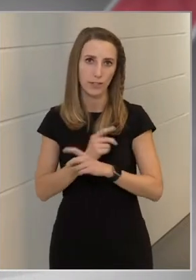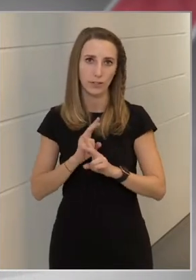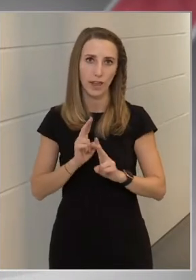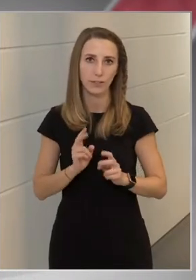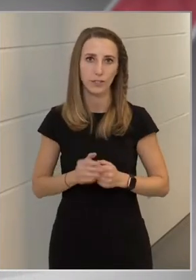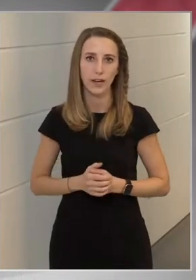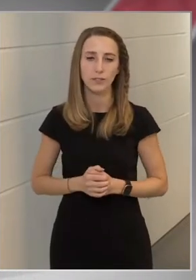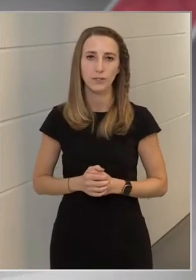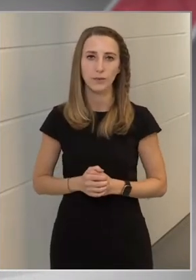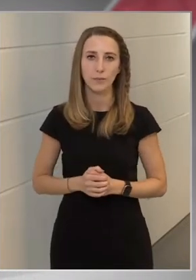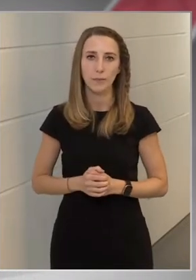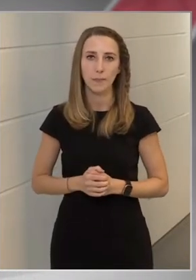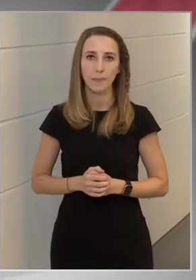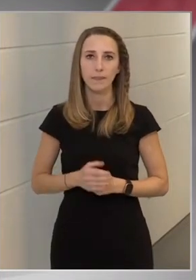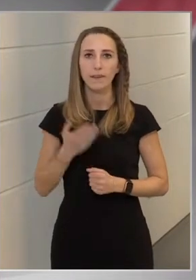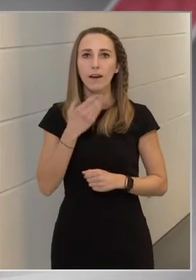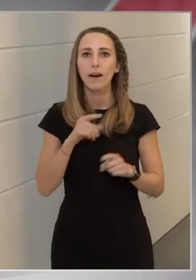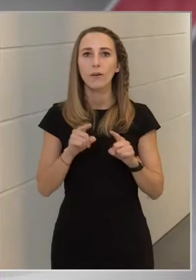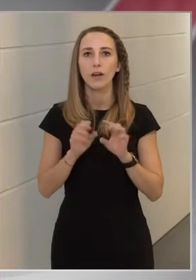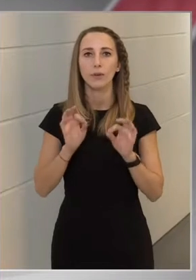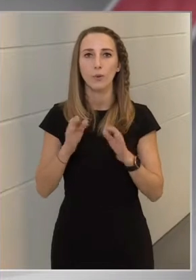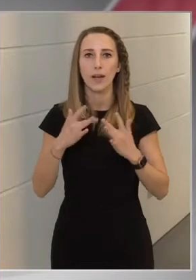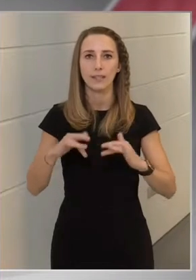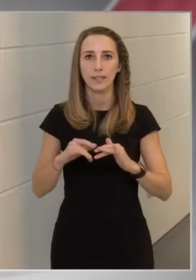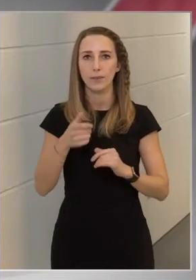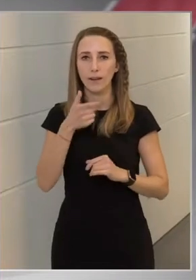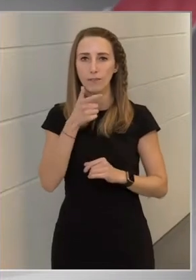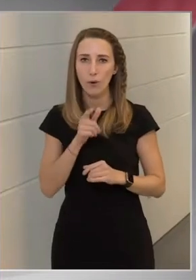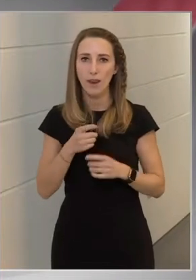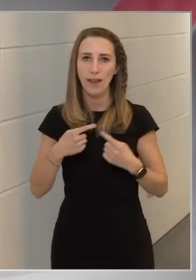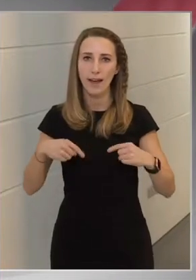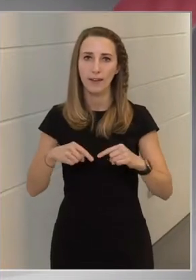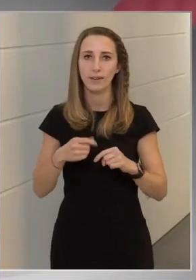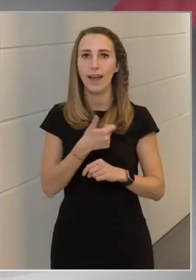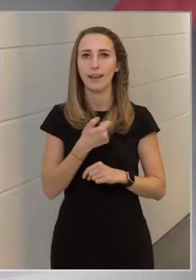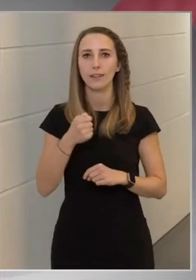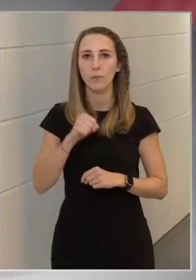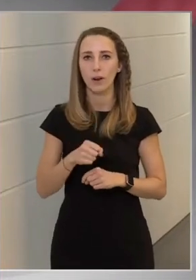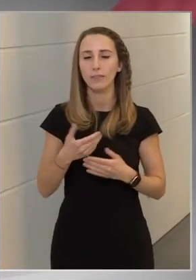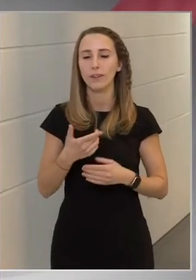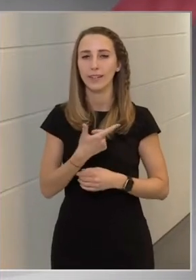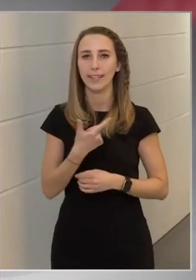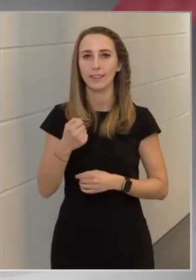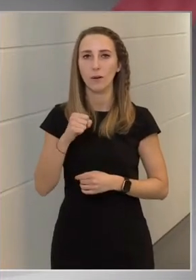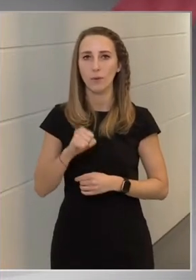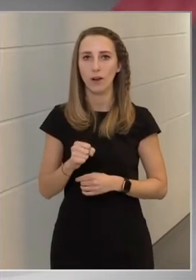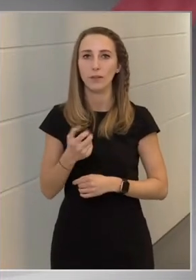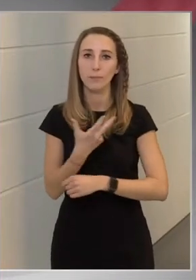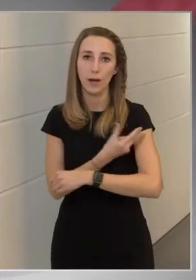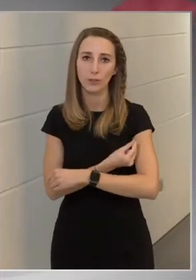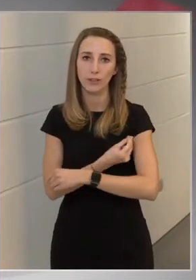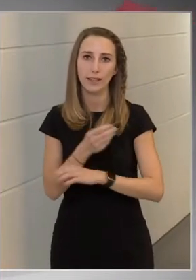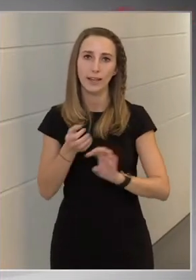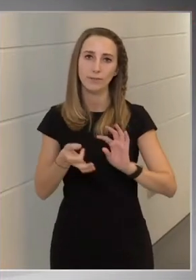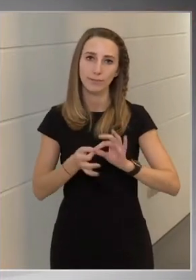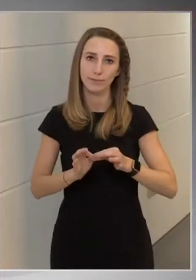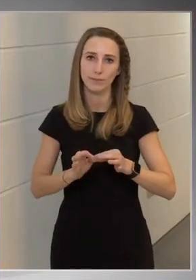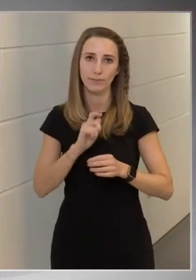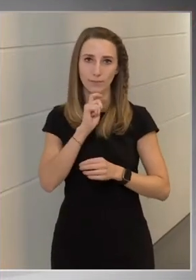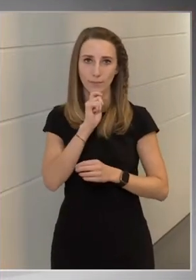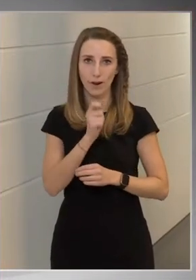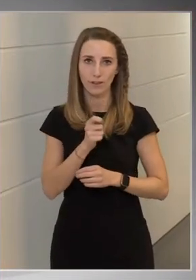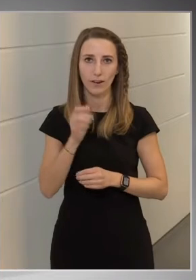ha olyan jó helyzetben lennénk, hogy egy nap alatt vagy két nap alatt beoldhatnánk a teljes magyar